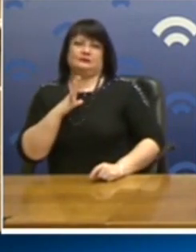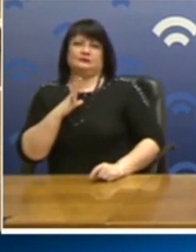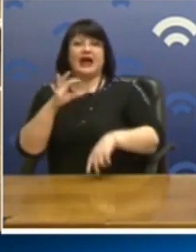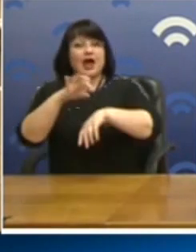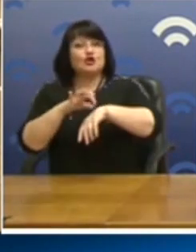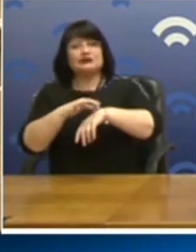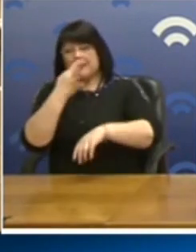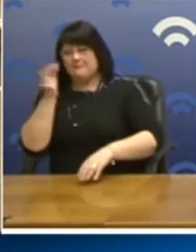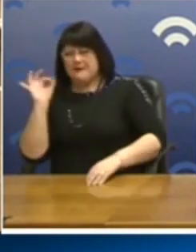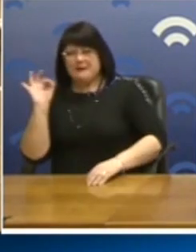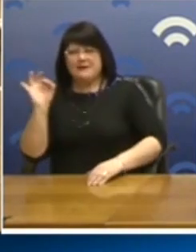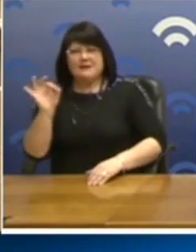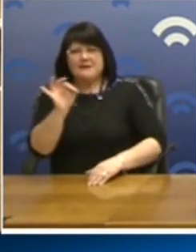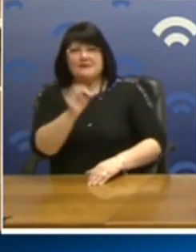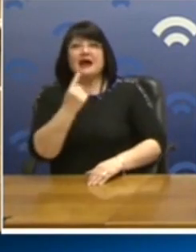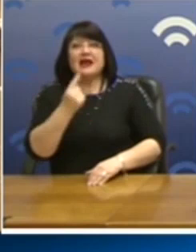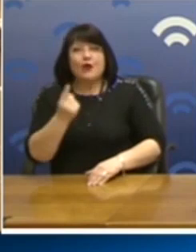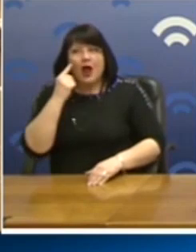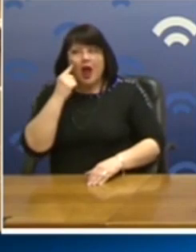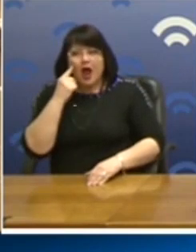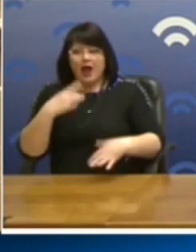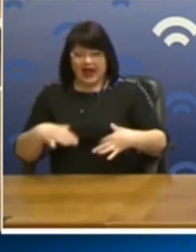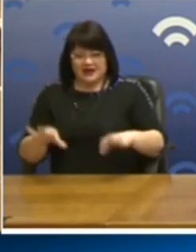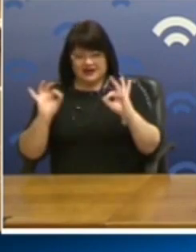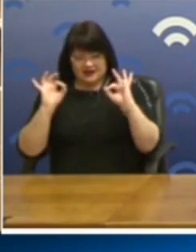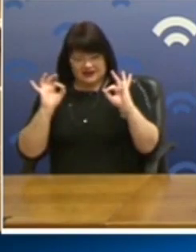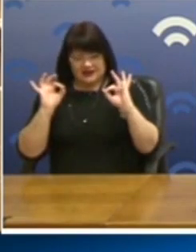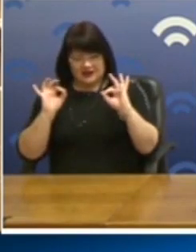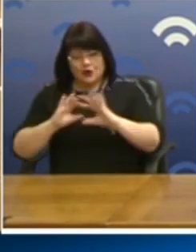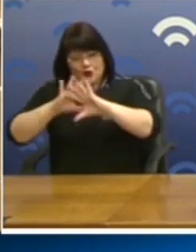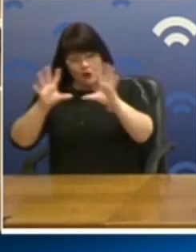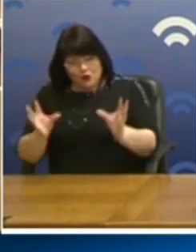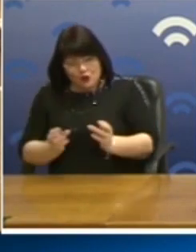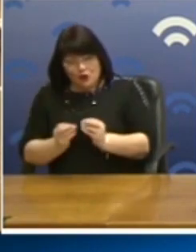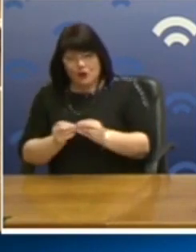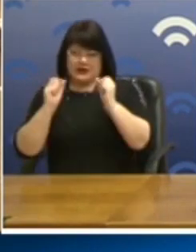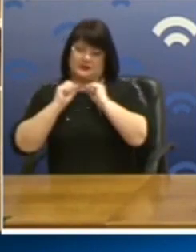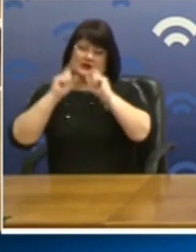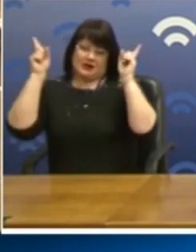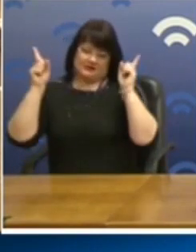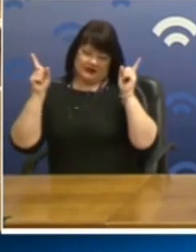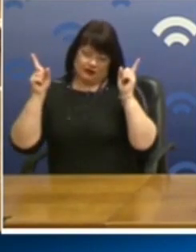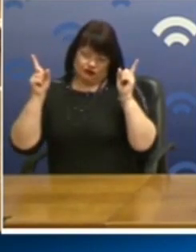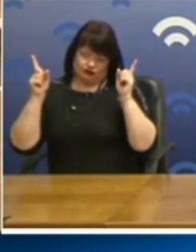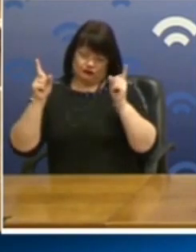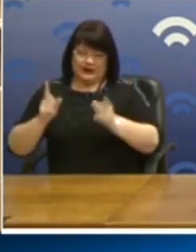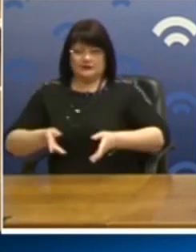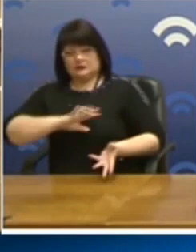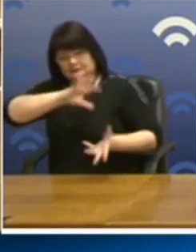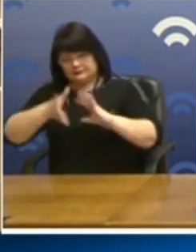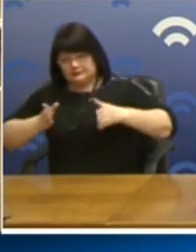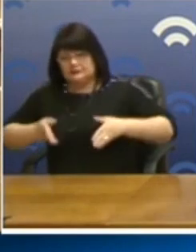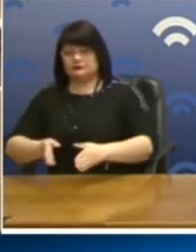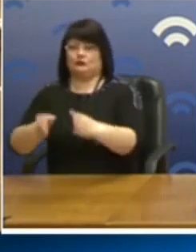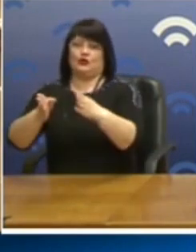αποτελέσει, λέμε εμείς την αφετηρία για μια συνολική ανατρεπτική πορεία σε όφελος